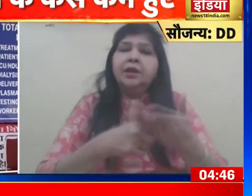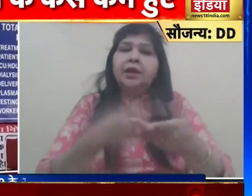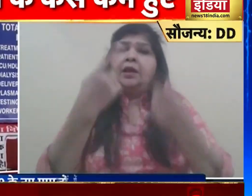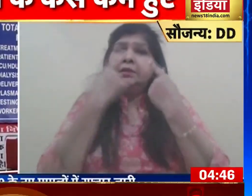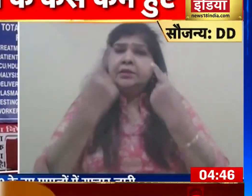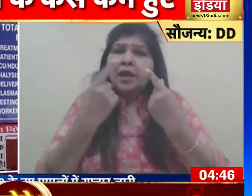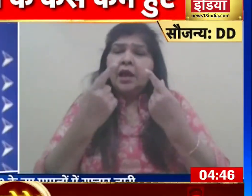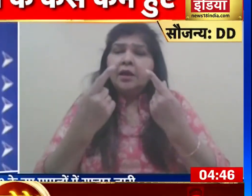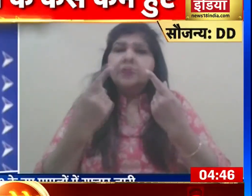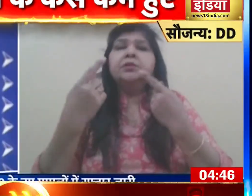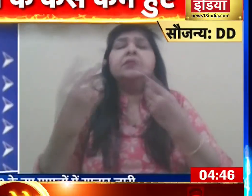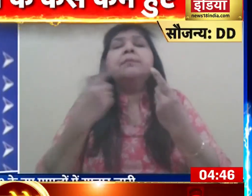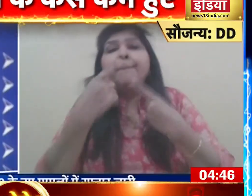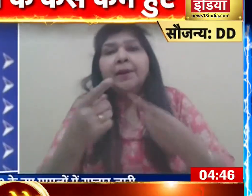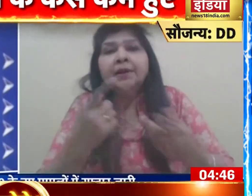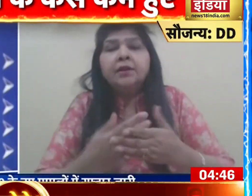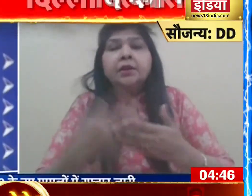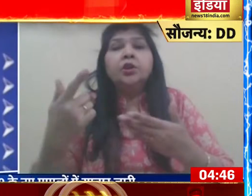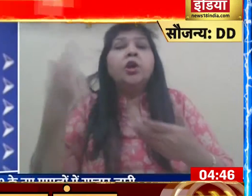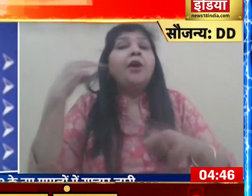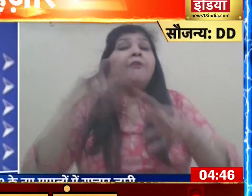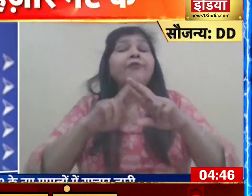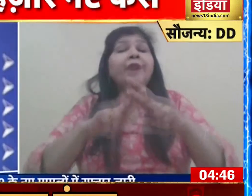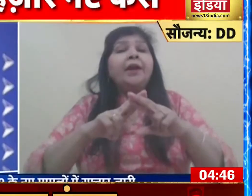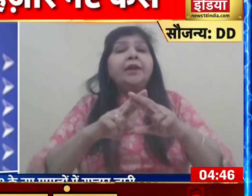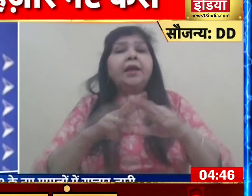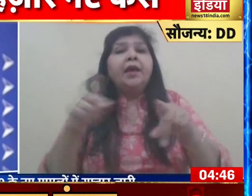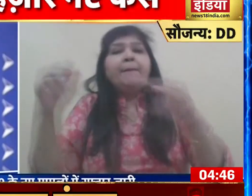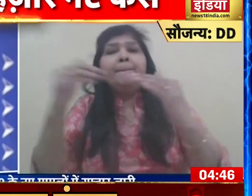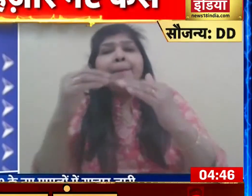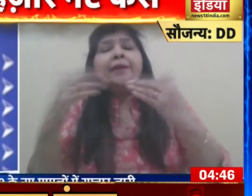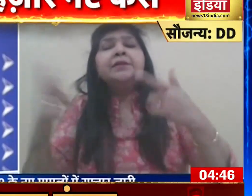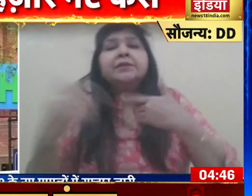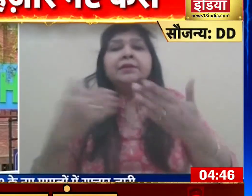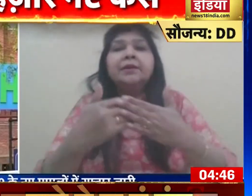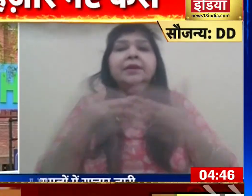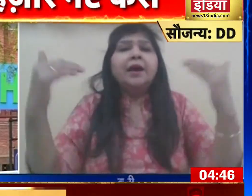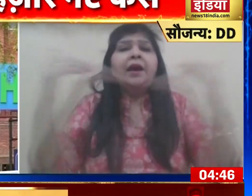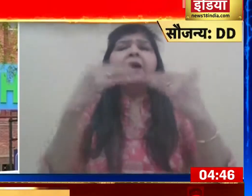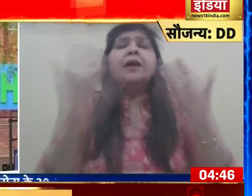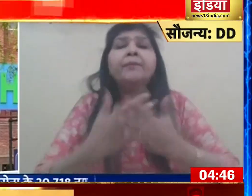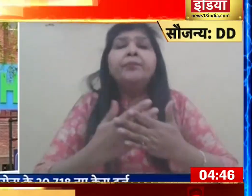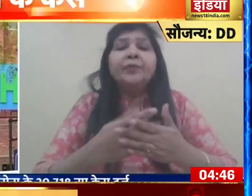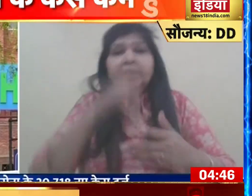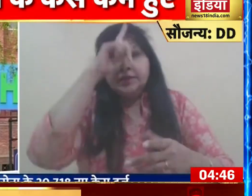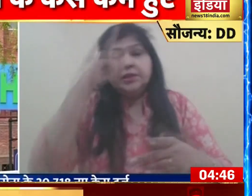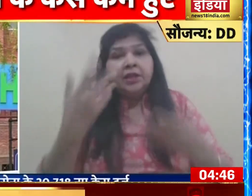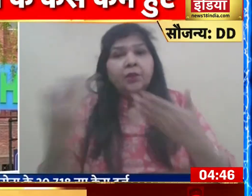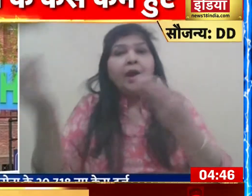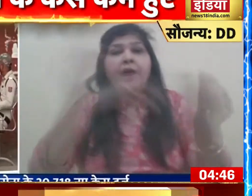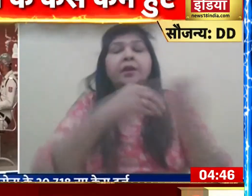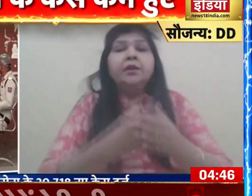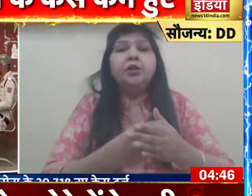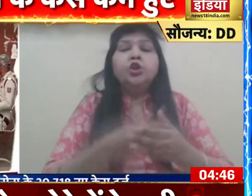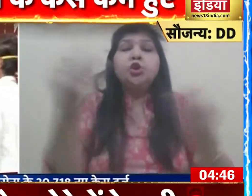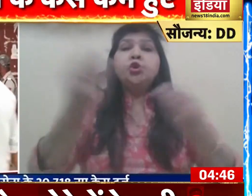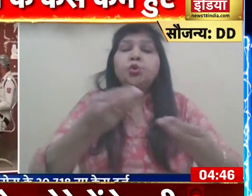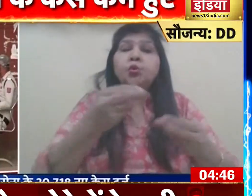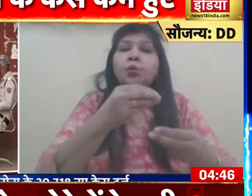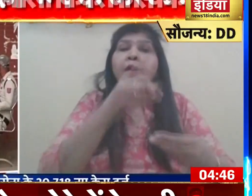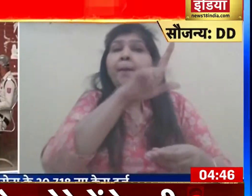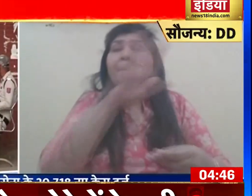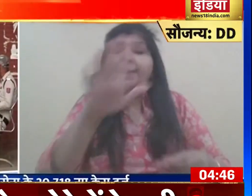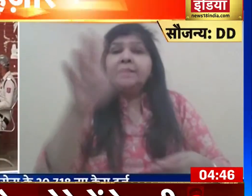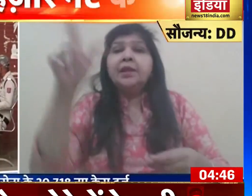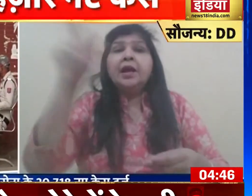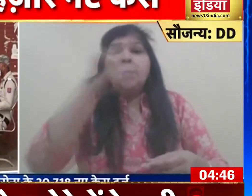माना जा रहा था शुक्रवार के मुकाबले शनिवार को सामने आए नए केस का आंकला 15 फीसद